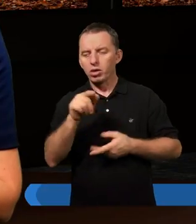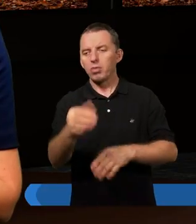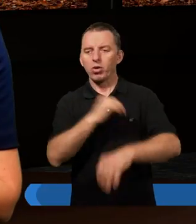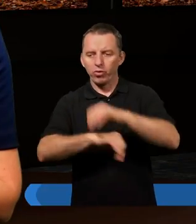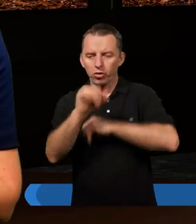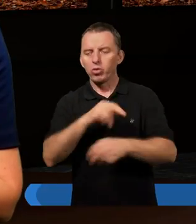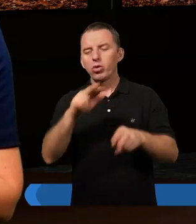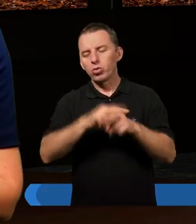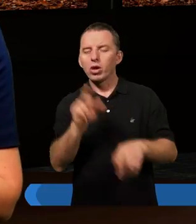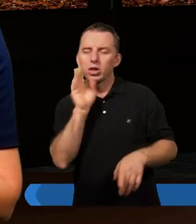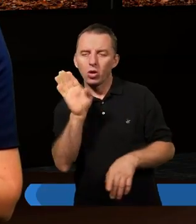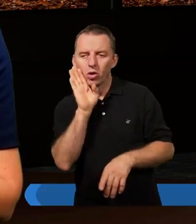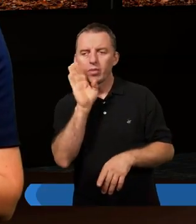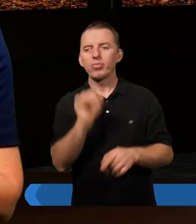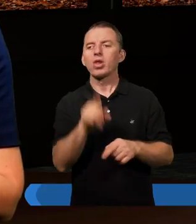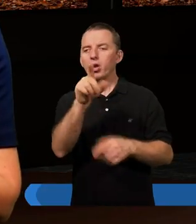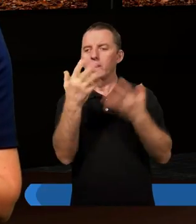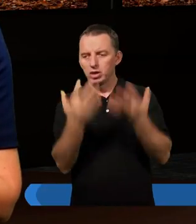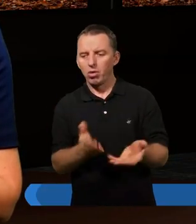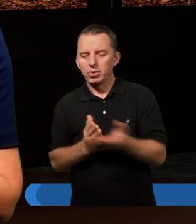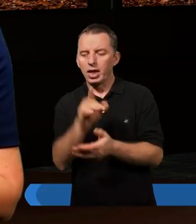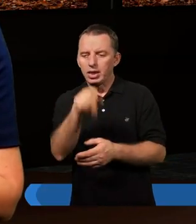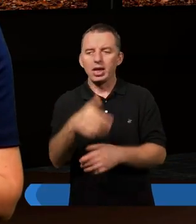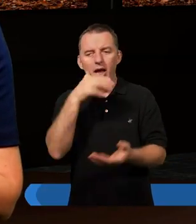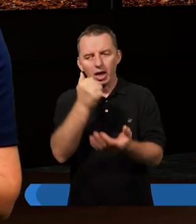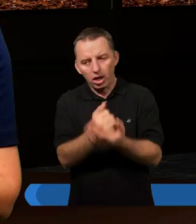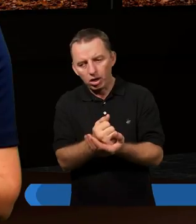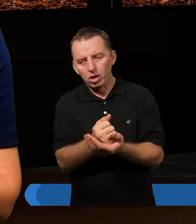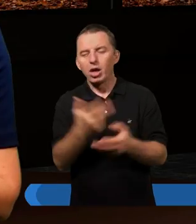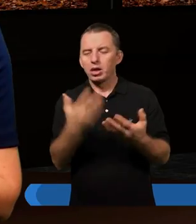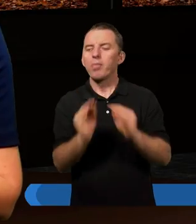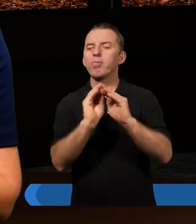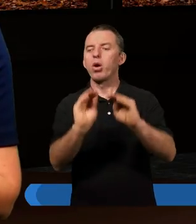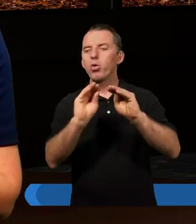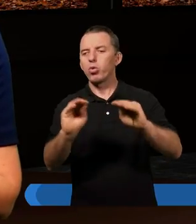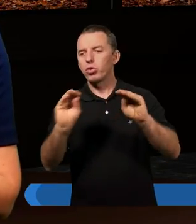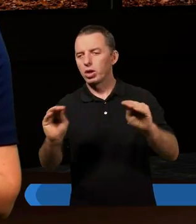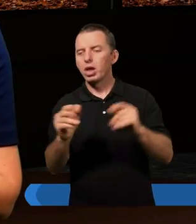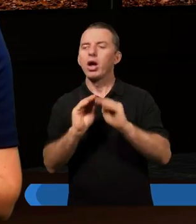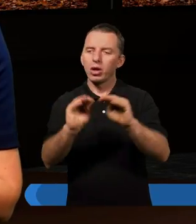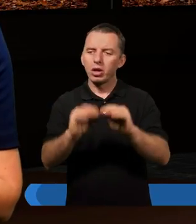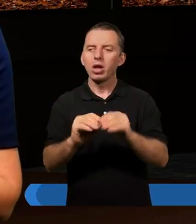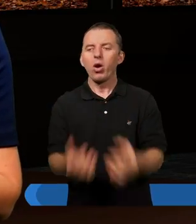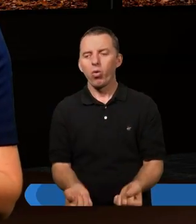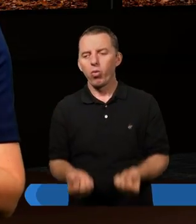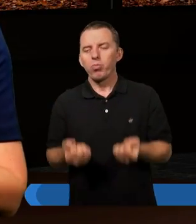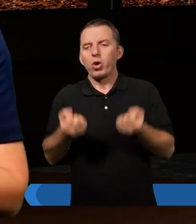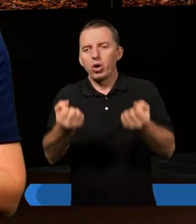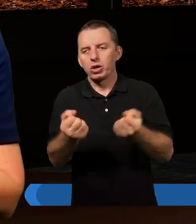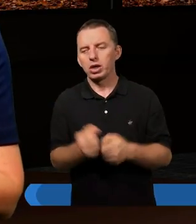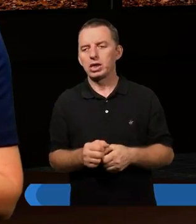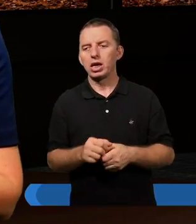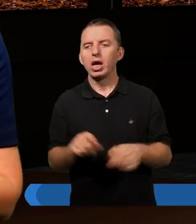może stać się to samo. On chciał przez ten list ich pouczyć, nauczyć, umocnić.